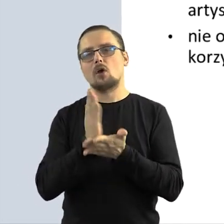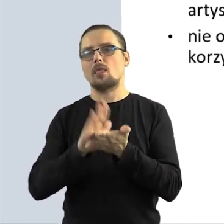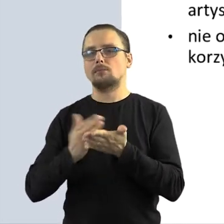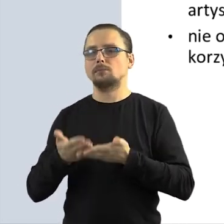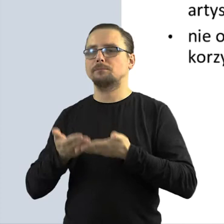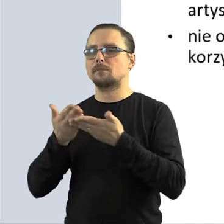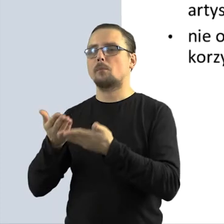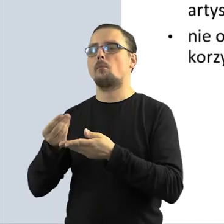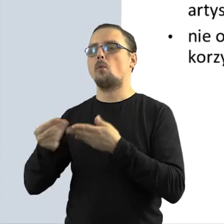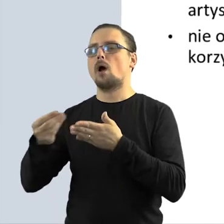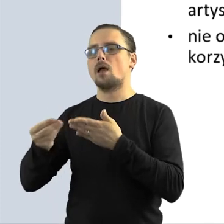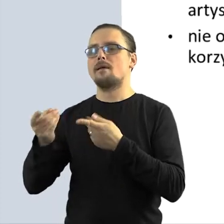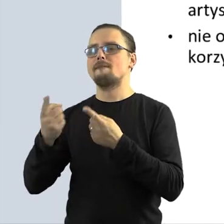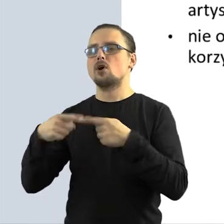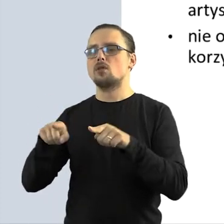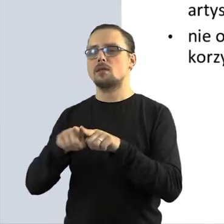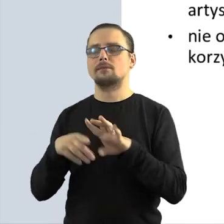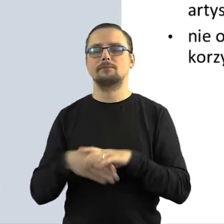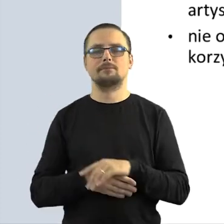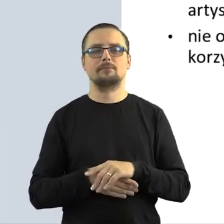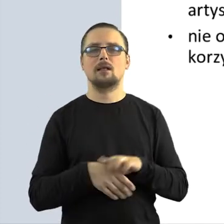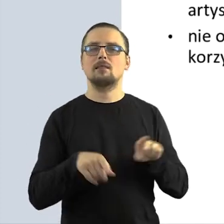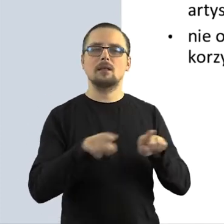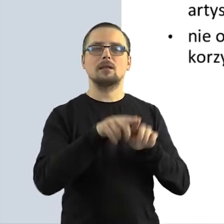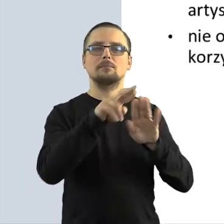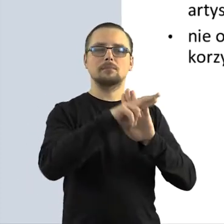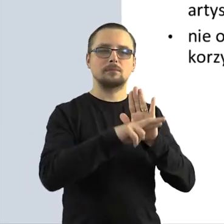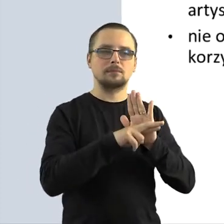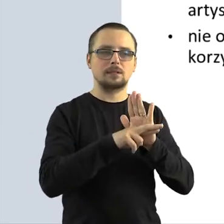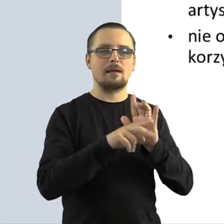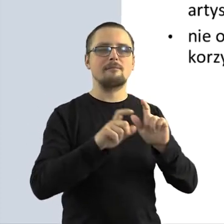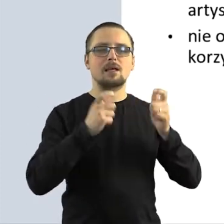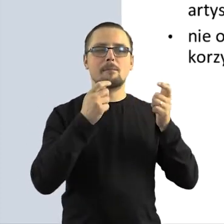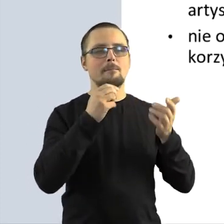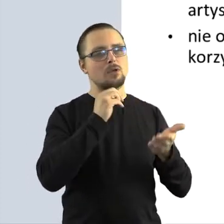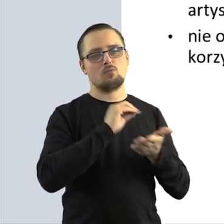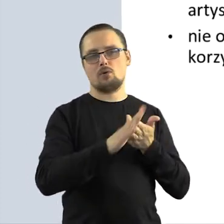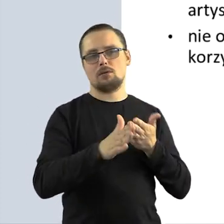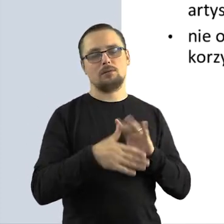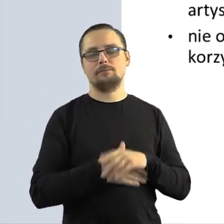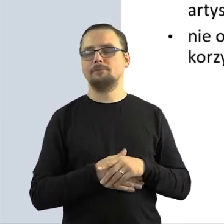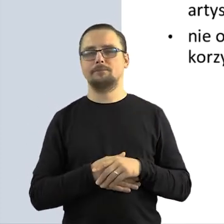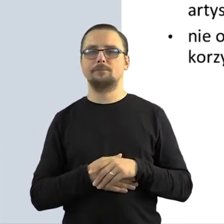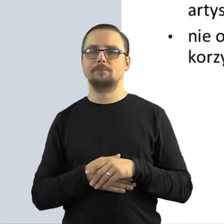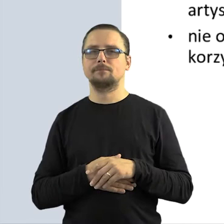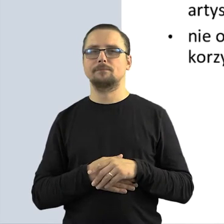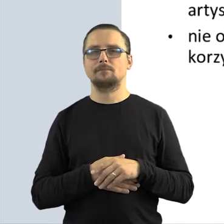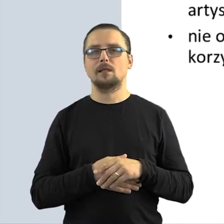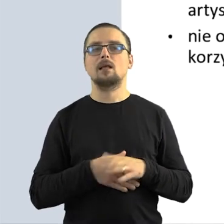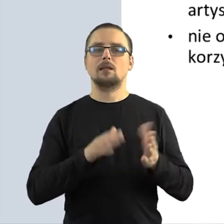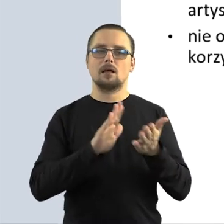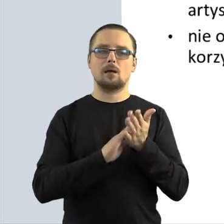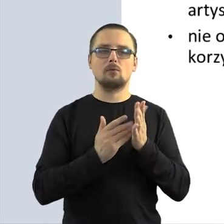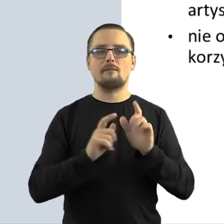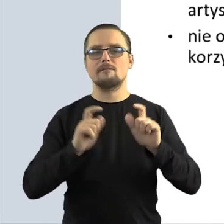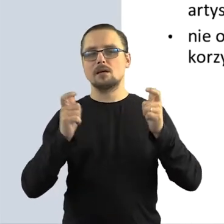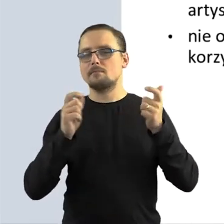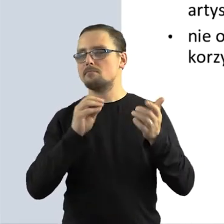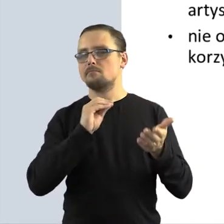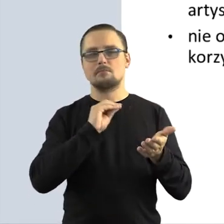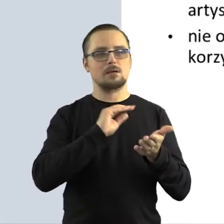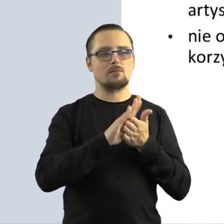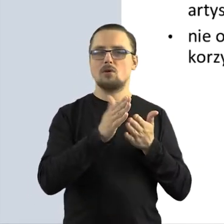wykonawca. Również te same zasady dotyczą bezpłatnych wydarzeń. Więc to, że coś jest bezpłatne, nie oznacza w